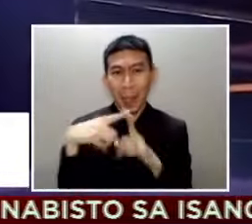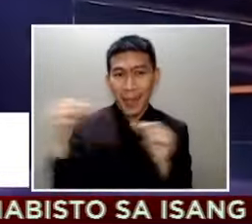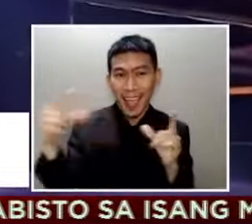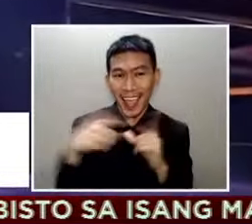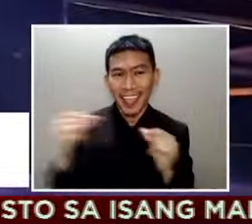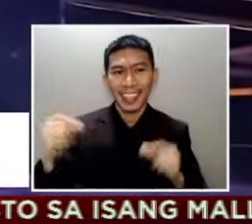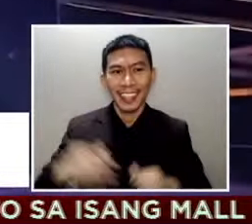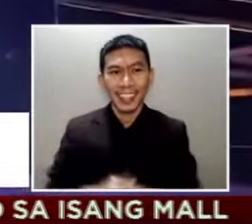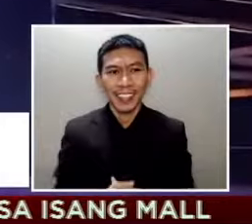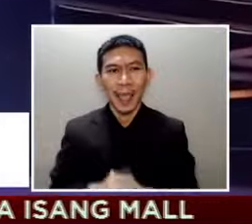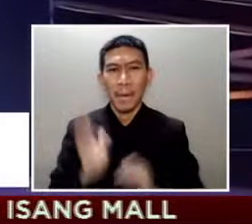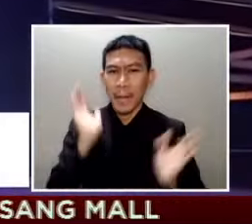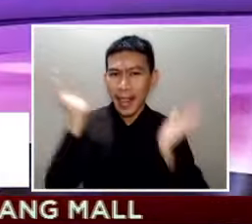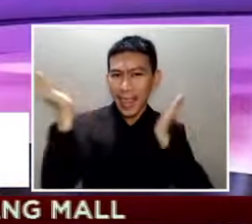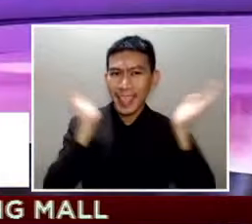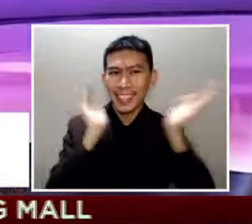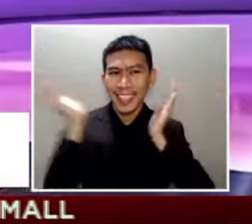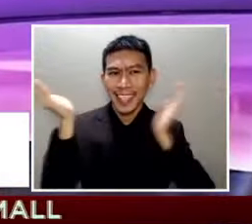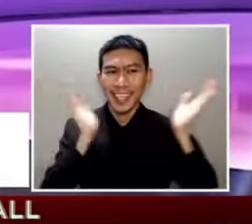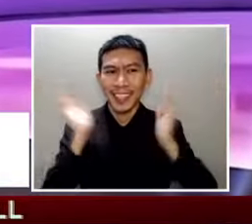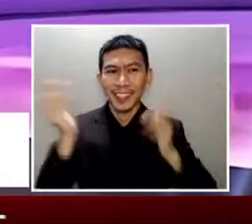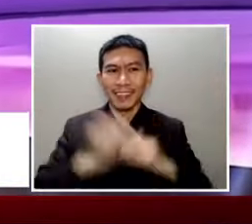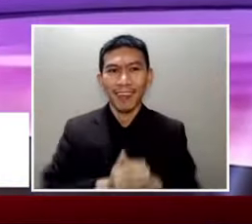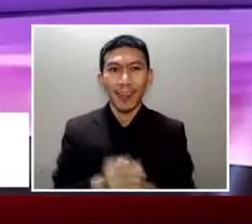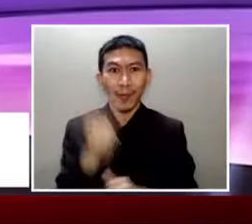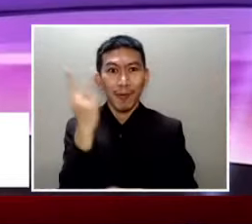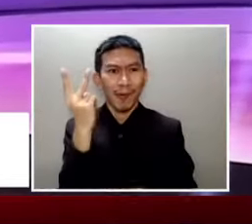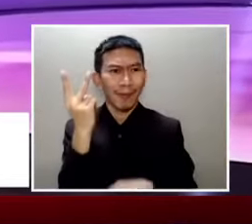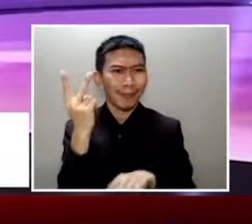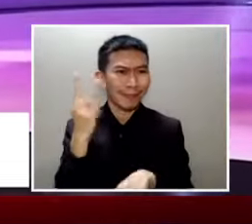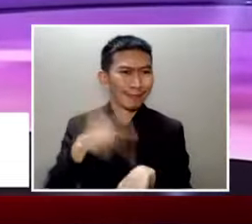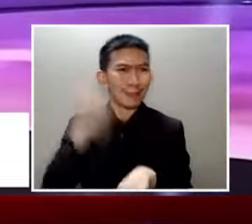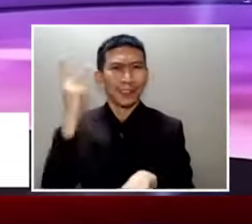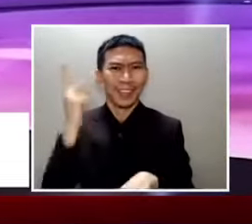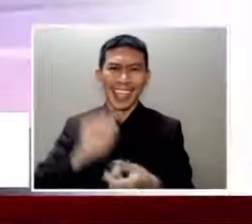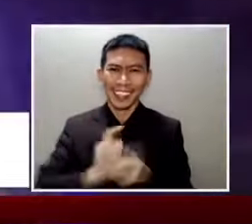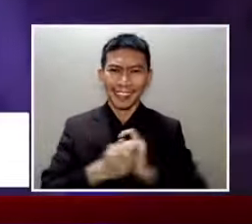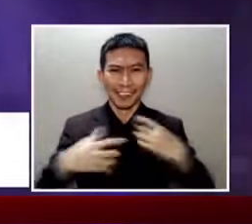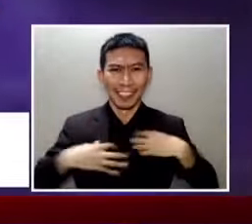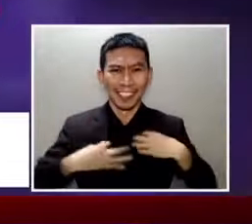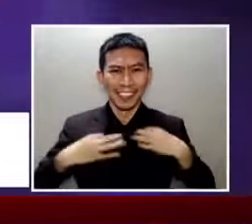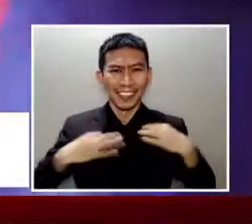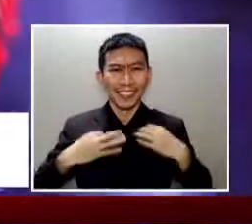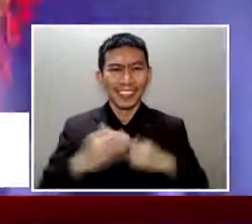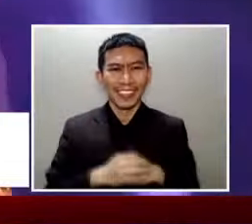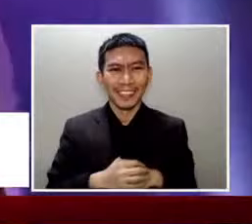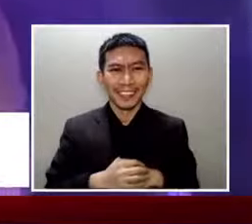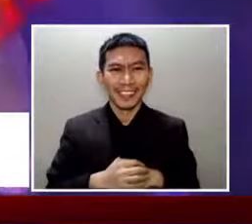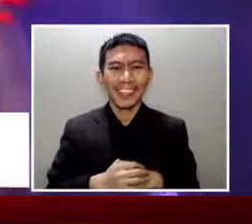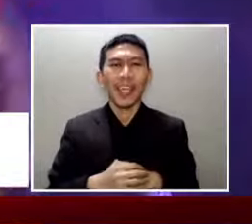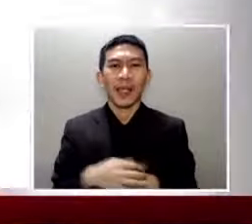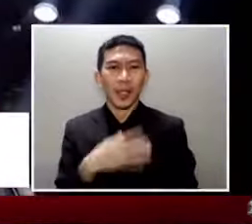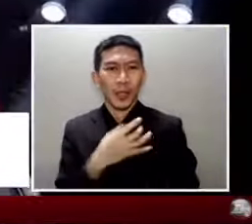Malaysia na dalawang beses nagpalitang suot sa stage Colombia